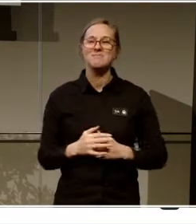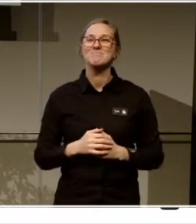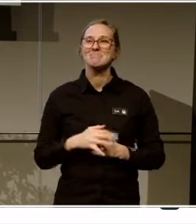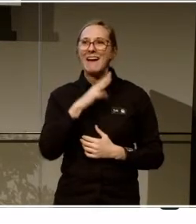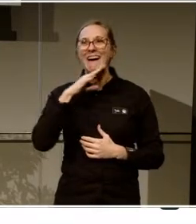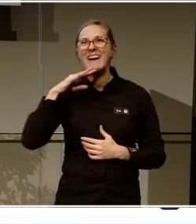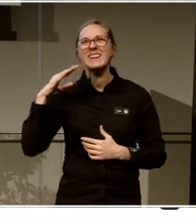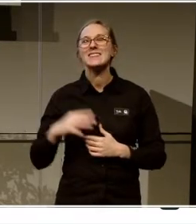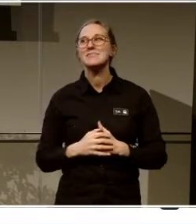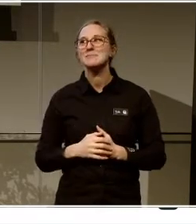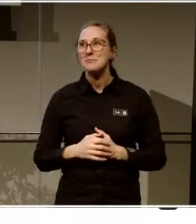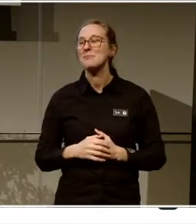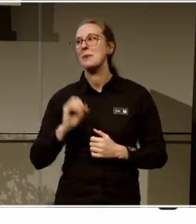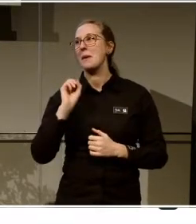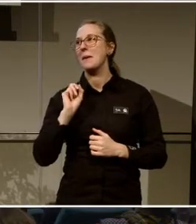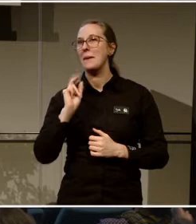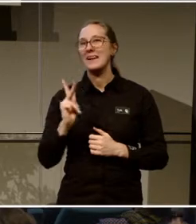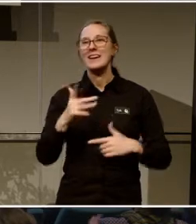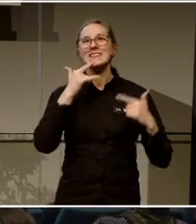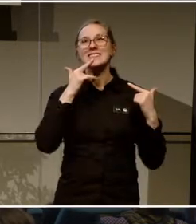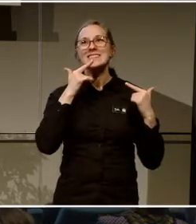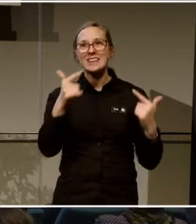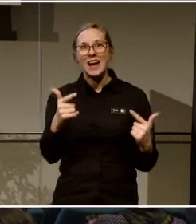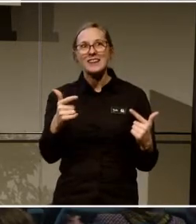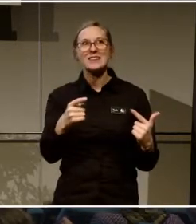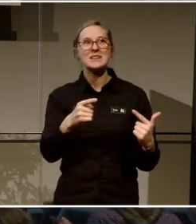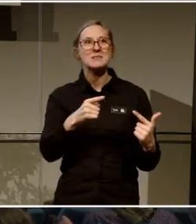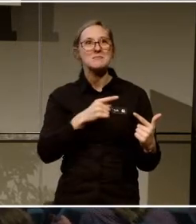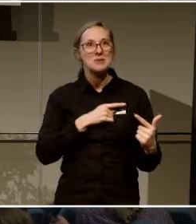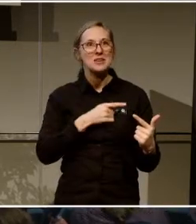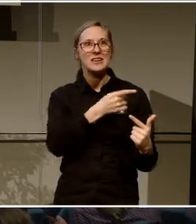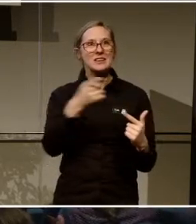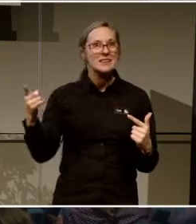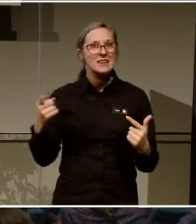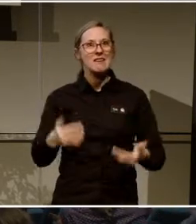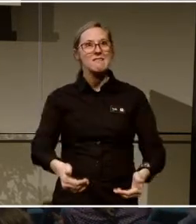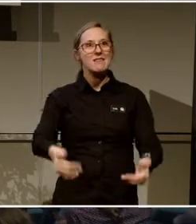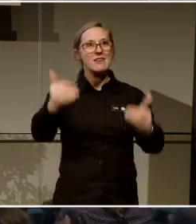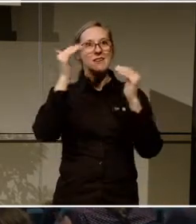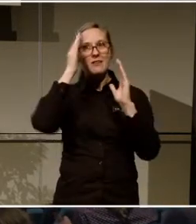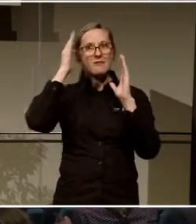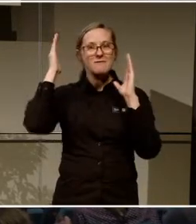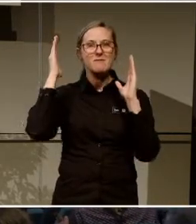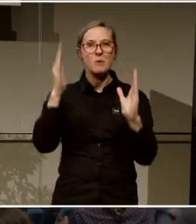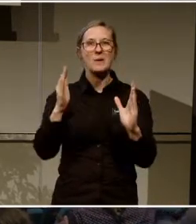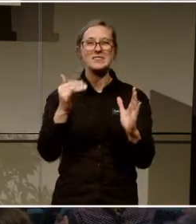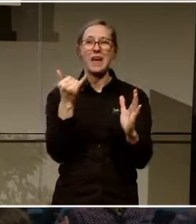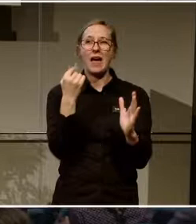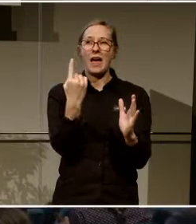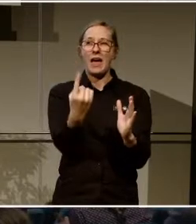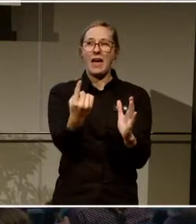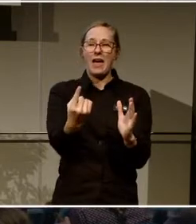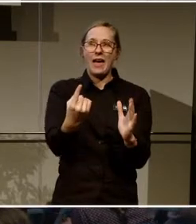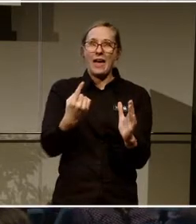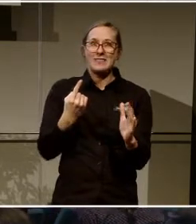Vad härligt. Hörrni, tack så extremt mycket för ert fokus hela den här dagen. Jag har en sista tjänst att be om. Den är